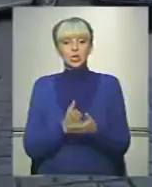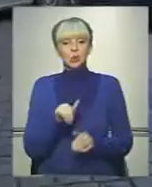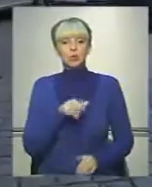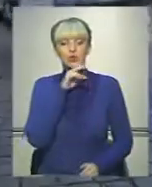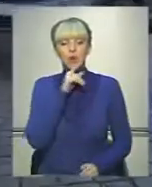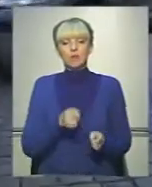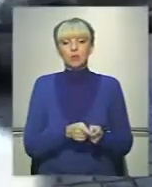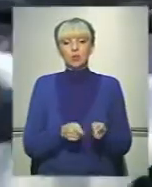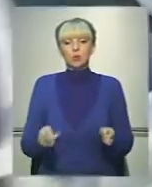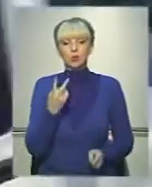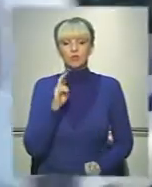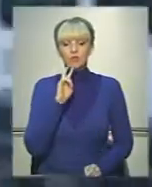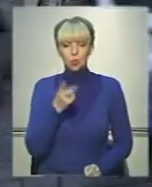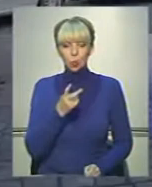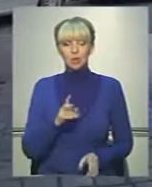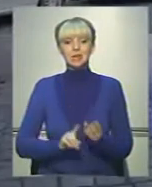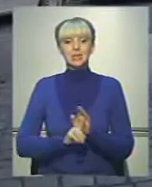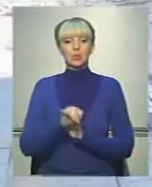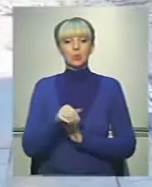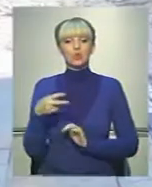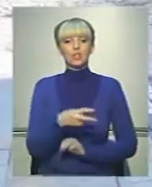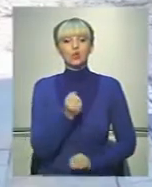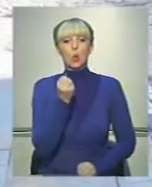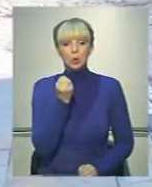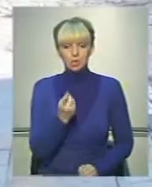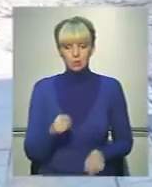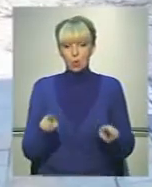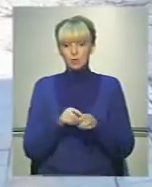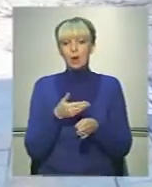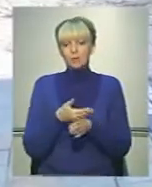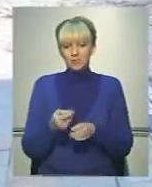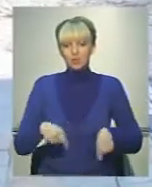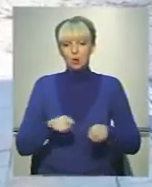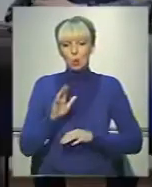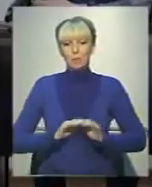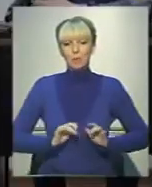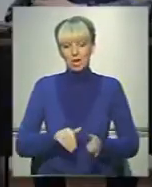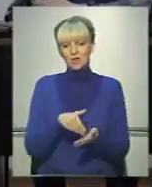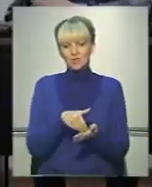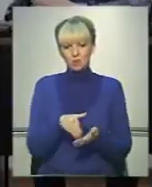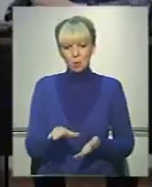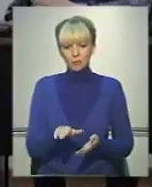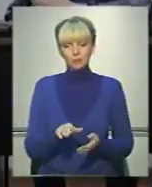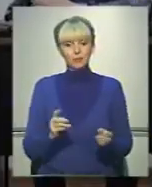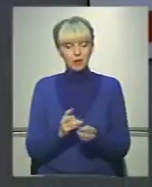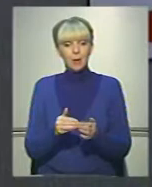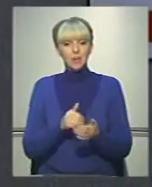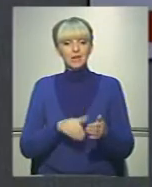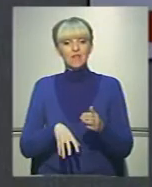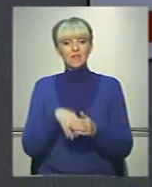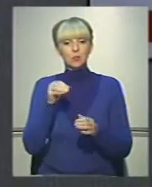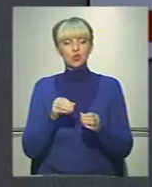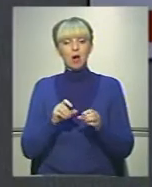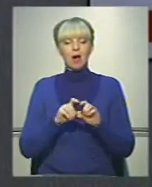Чернівцях впродовж двох років. Запровадили його у 2011-му, однак пізніше від такої практики відмовилися. В розпоріж передвиборчої